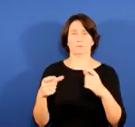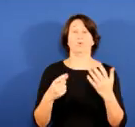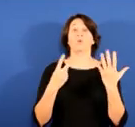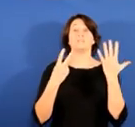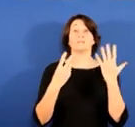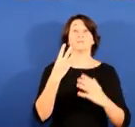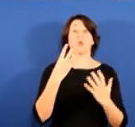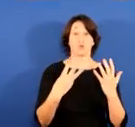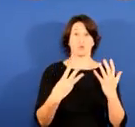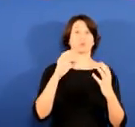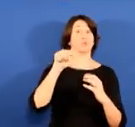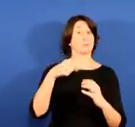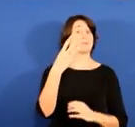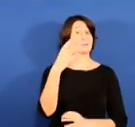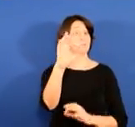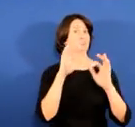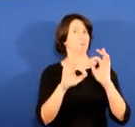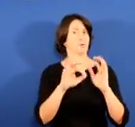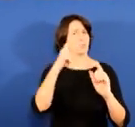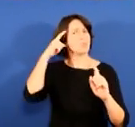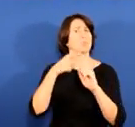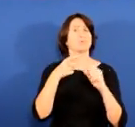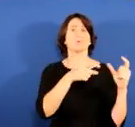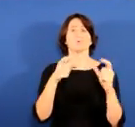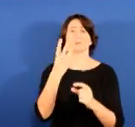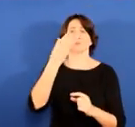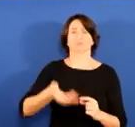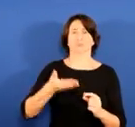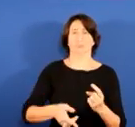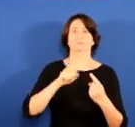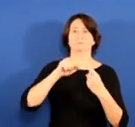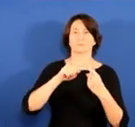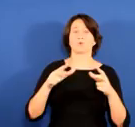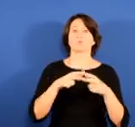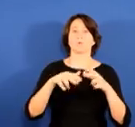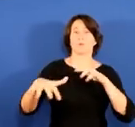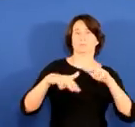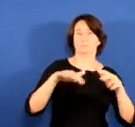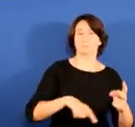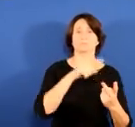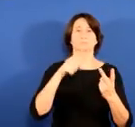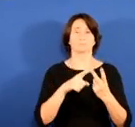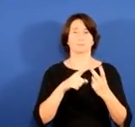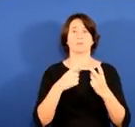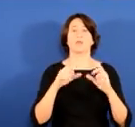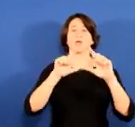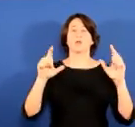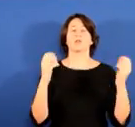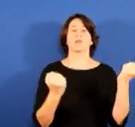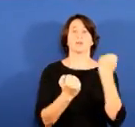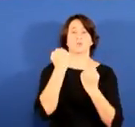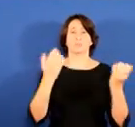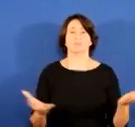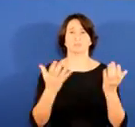mila da berrogeiko mazazpi milioi euro da. Bi mila da mabigarren urtean baino, euneko amarko mairu gutxiago. Gizarte kintza